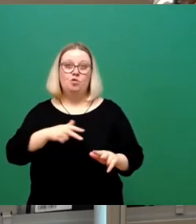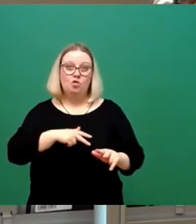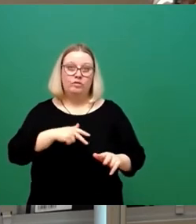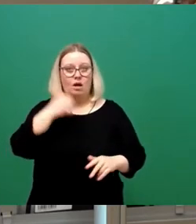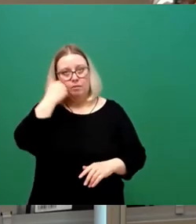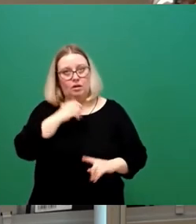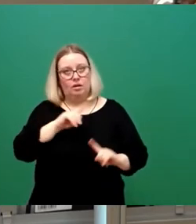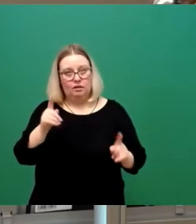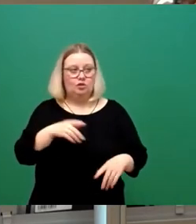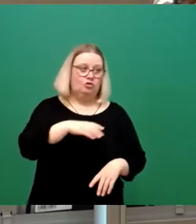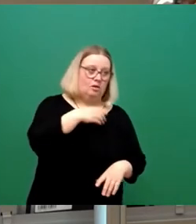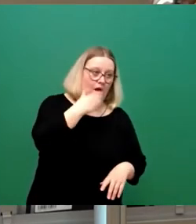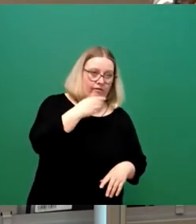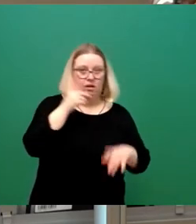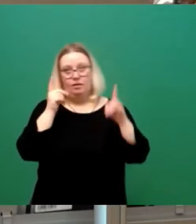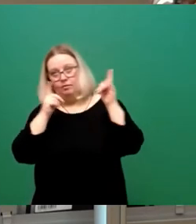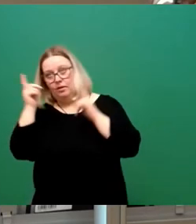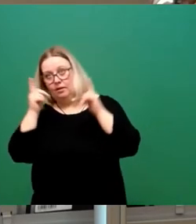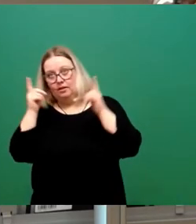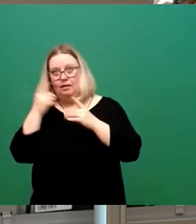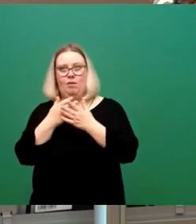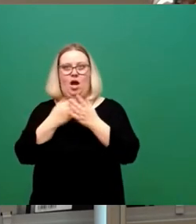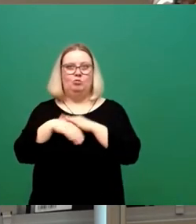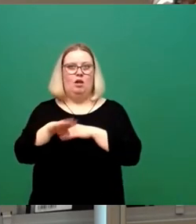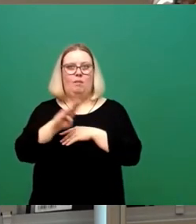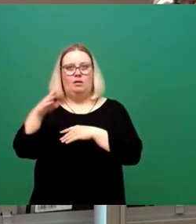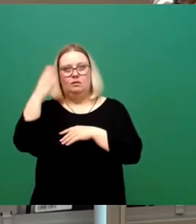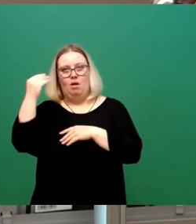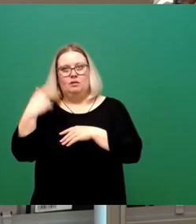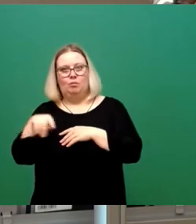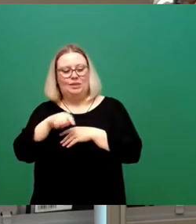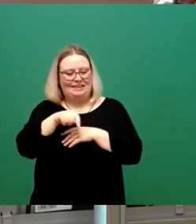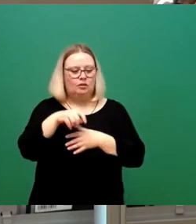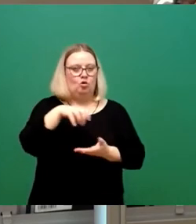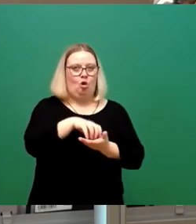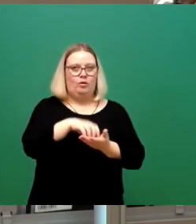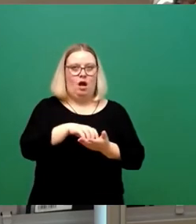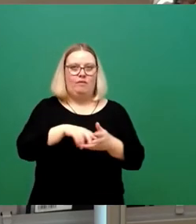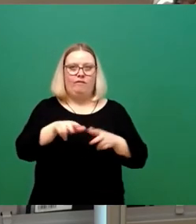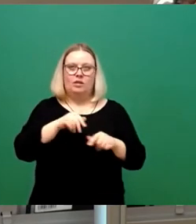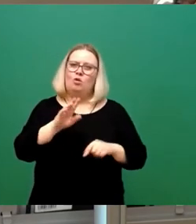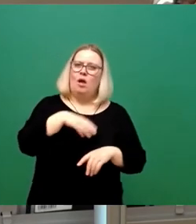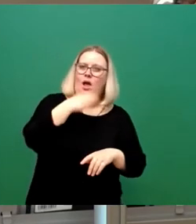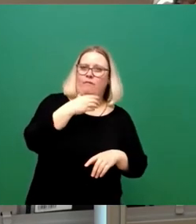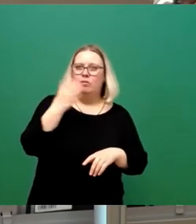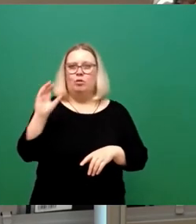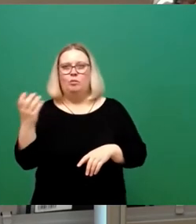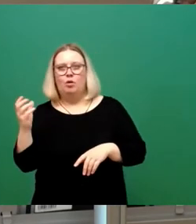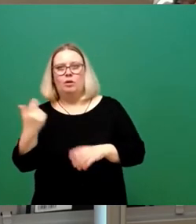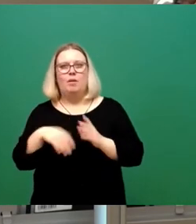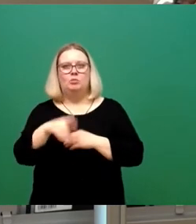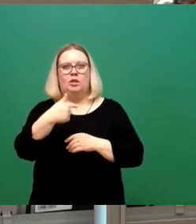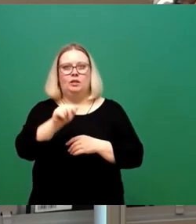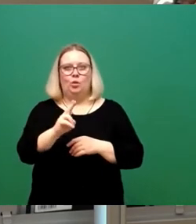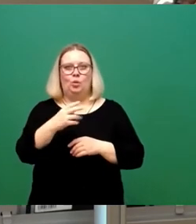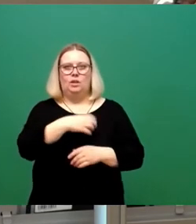Äpfel mit Igeln, Thema Bertelsmann-Konzern, hier geht es um eine Kommunalverwaltung. Wir können auch Äpfel mit Birnen vergleichen. Theo Dresden zum Beispiel hat neun